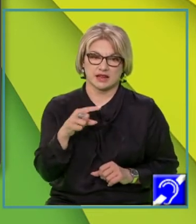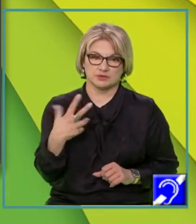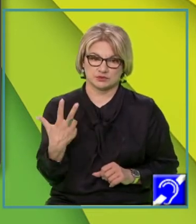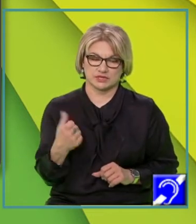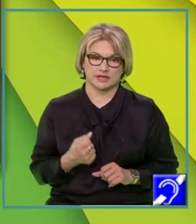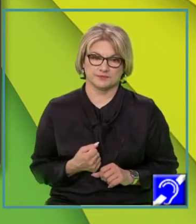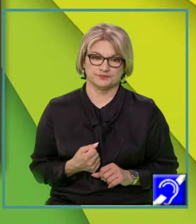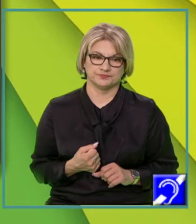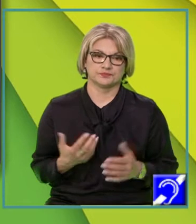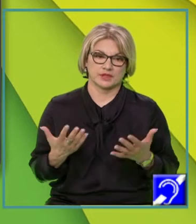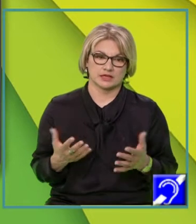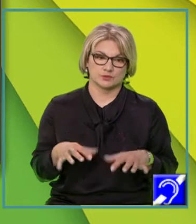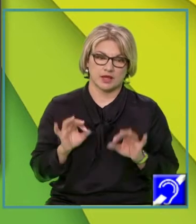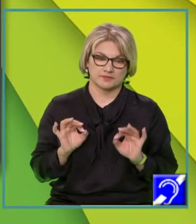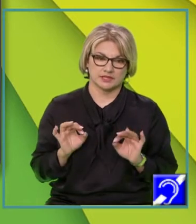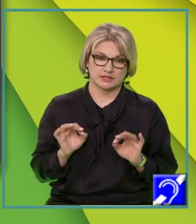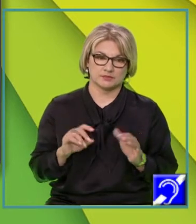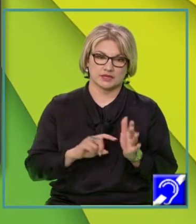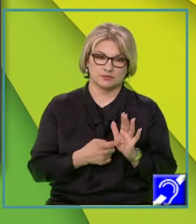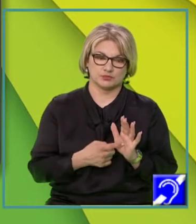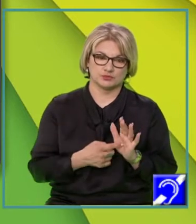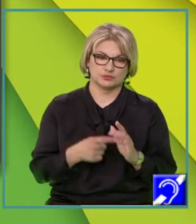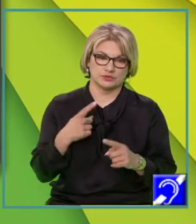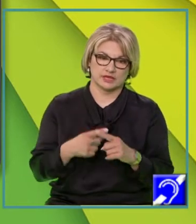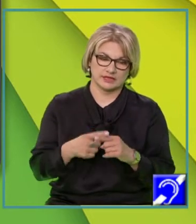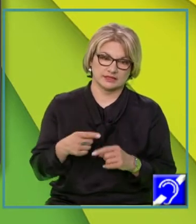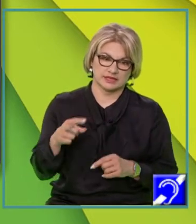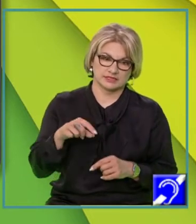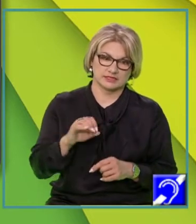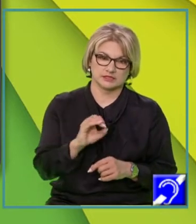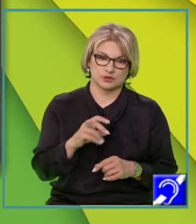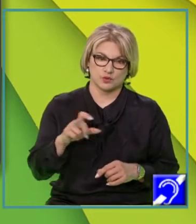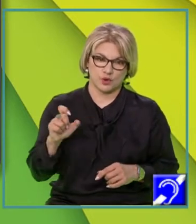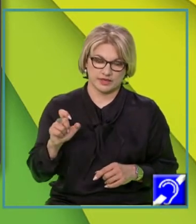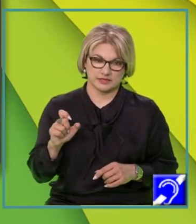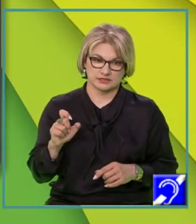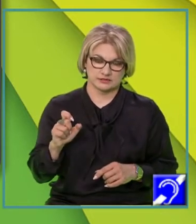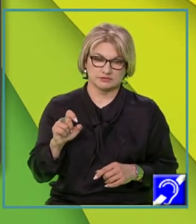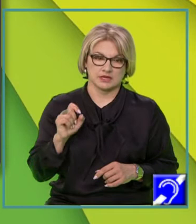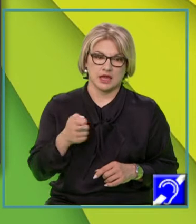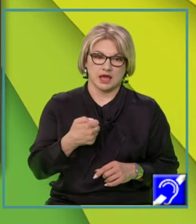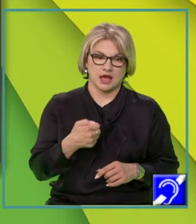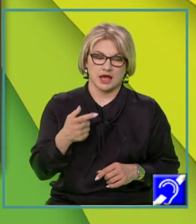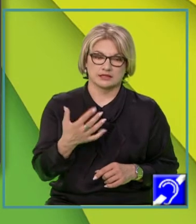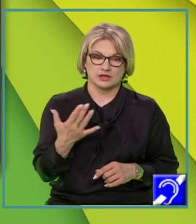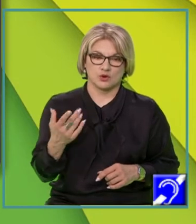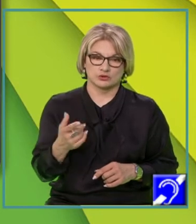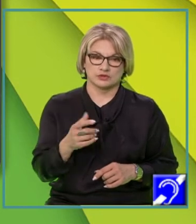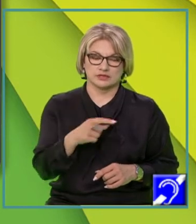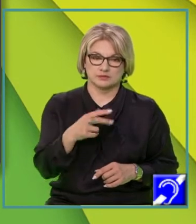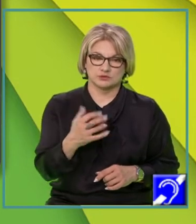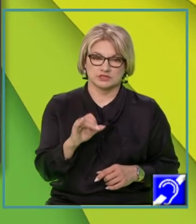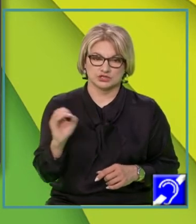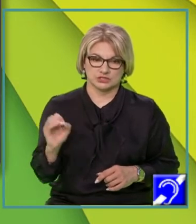În felul acesta am determinat punctul de intersecție cu axa OX și anume A de coordonată minus 3 și 0.